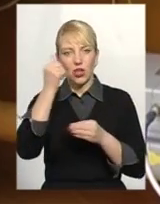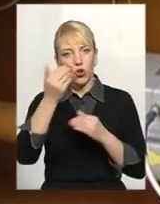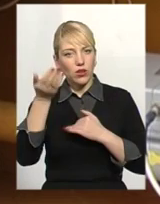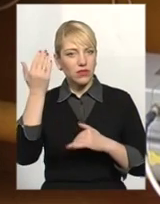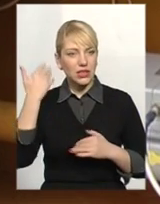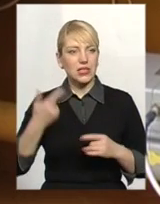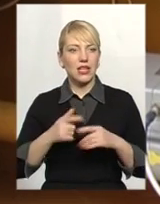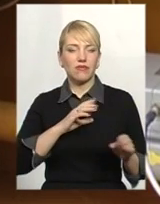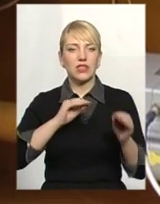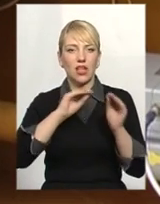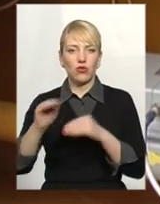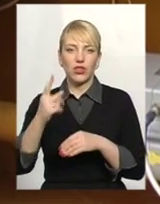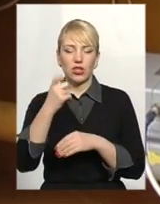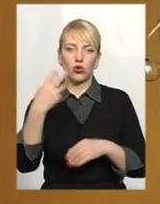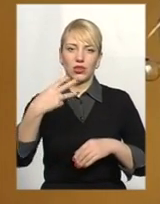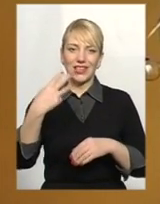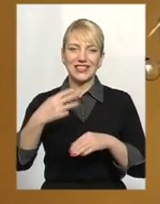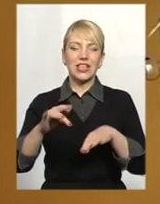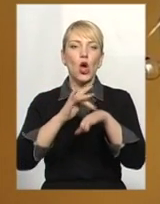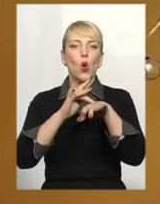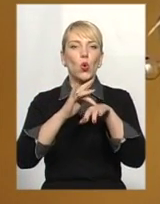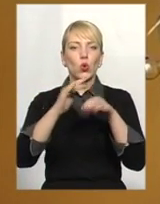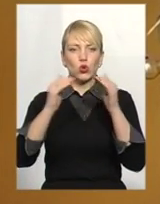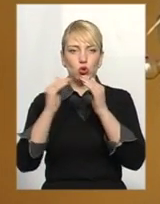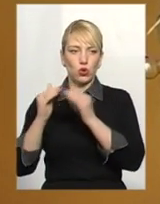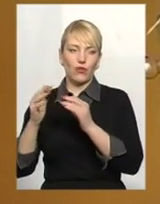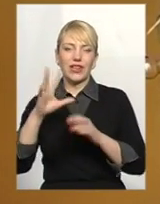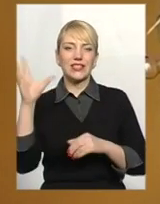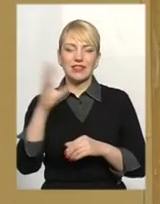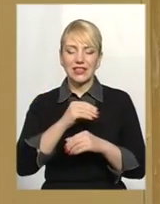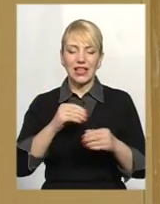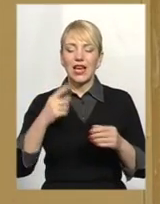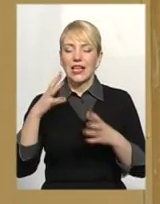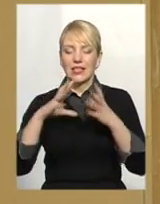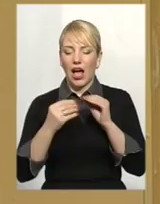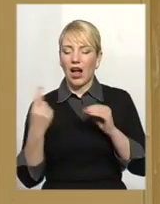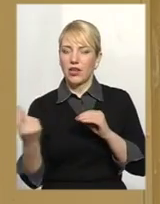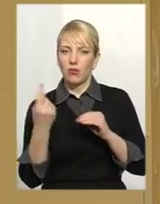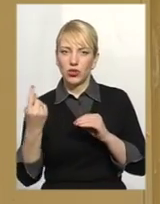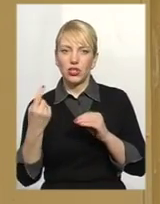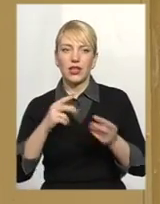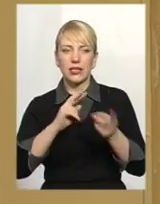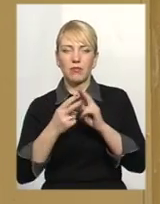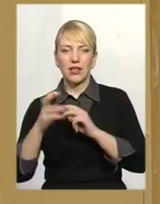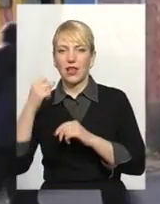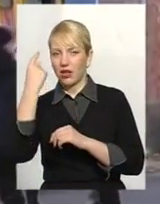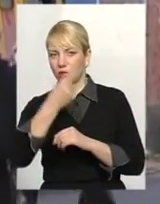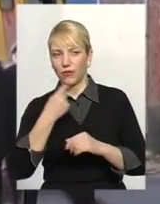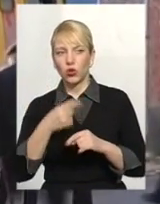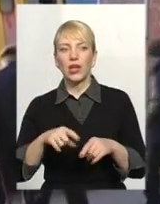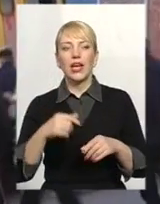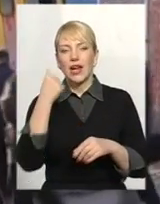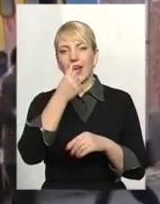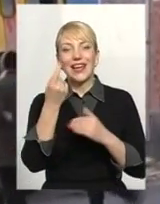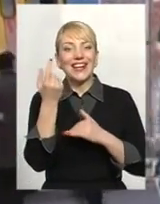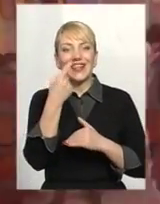такі пристрої на 130 так званих хрущовок. За цей час усі загальні лічильники замінили на індивідуальні. Майже рік тому такий же